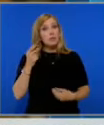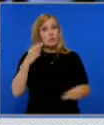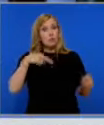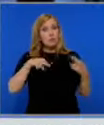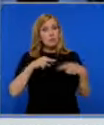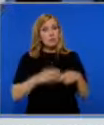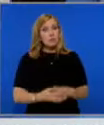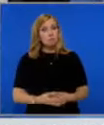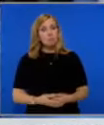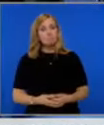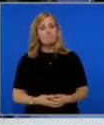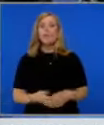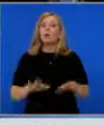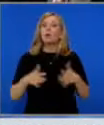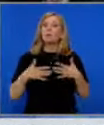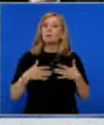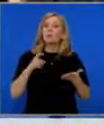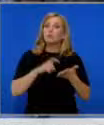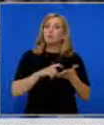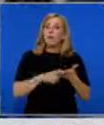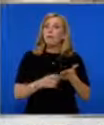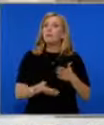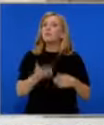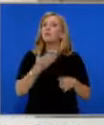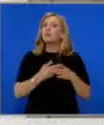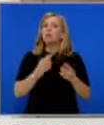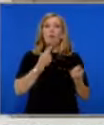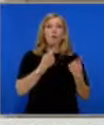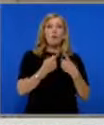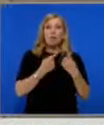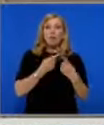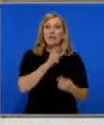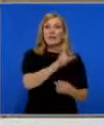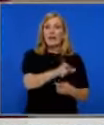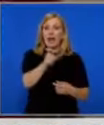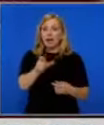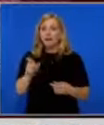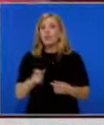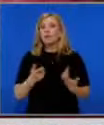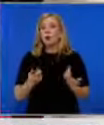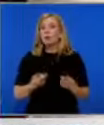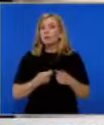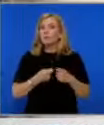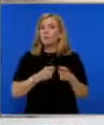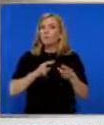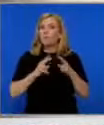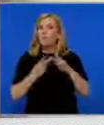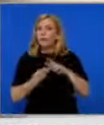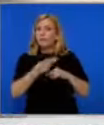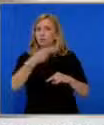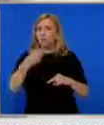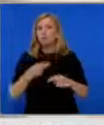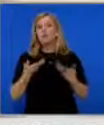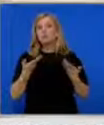Поред мен е да. Когато имаме законодателство, предварително договорени кадри и когато се модернизират службите, тогава може да има